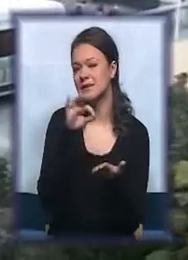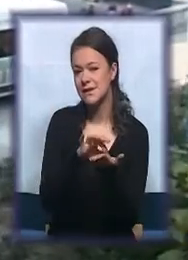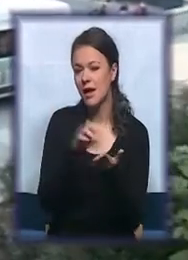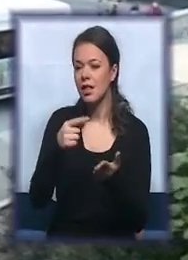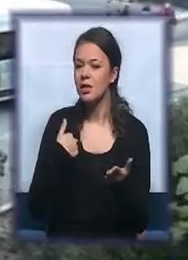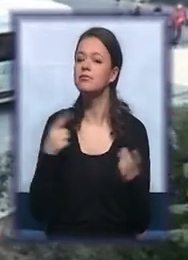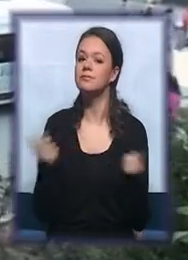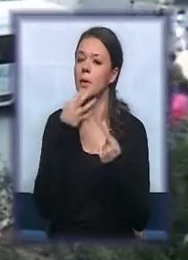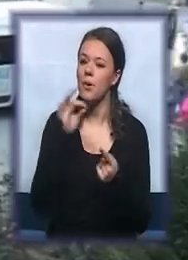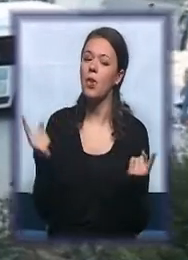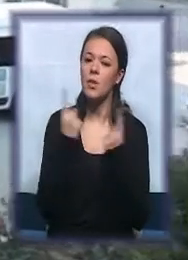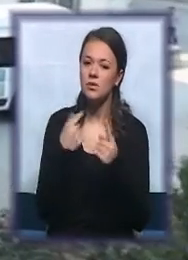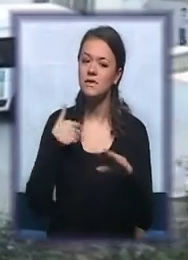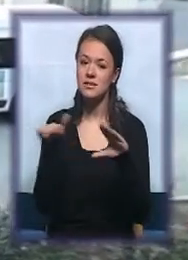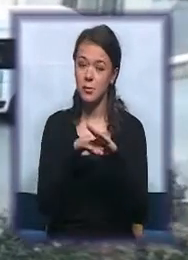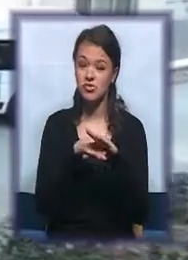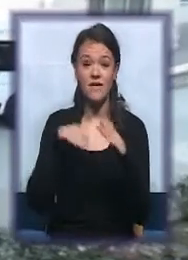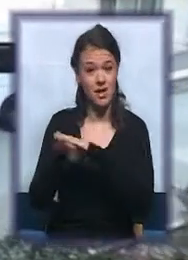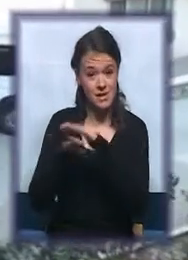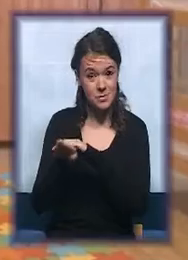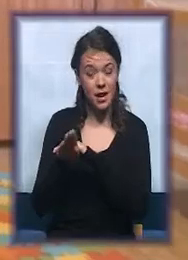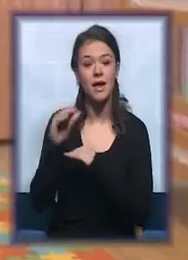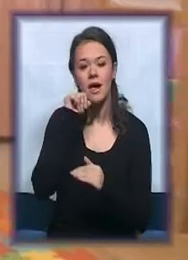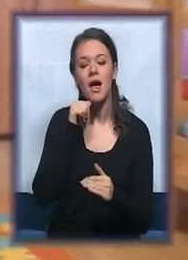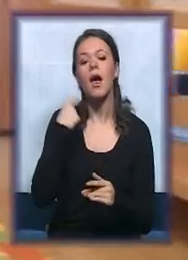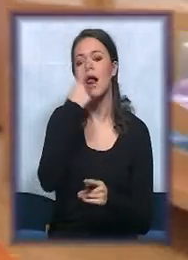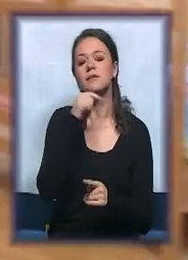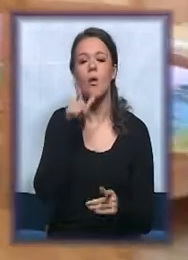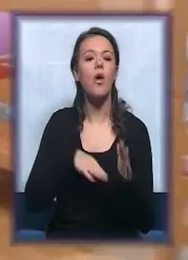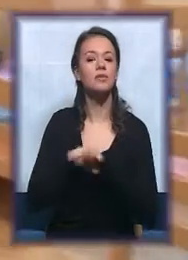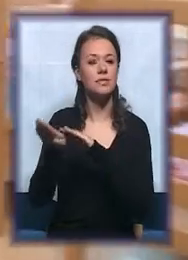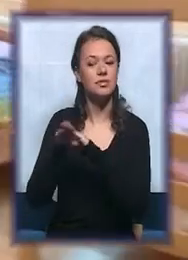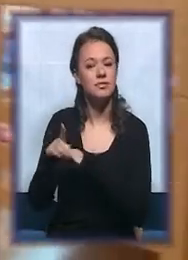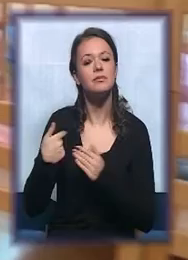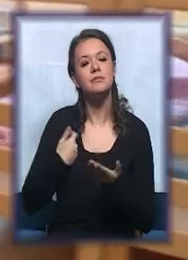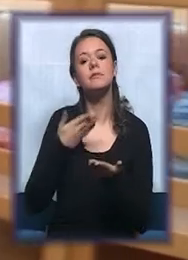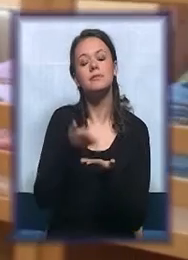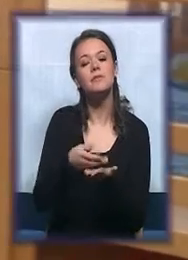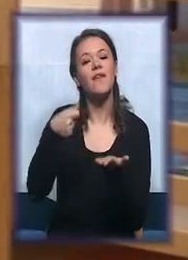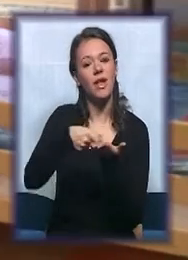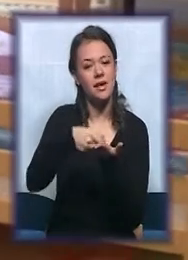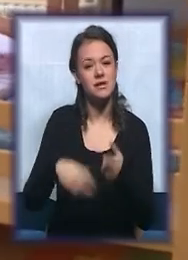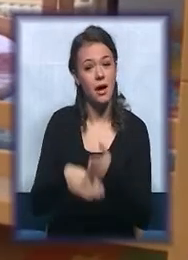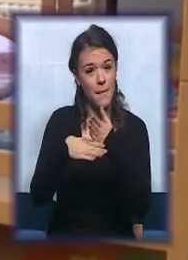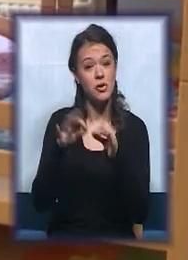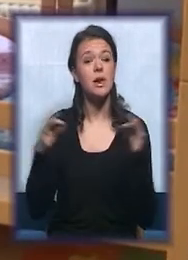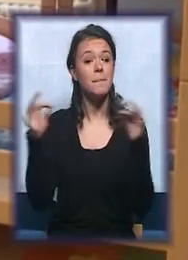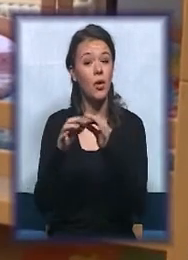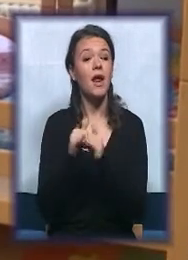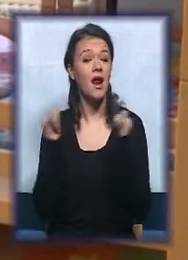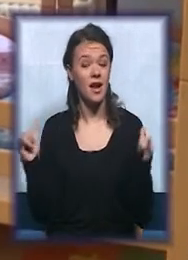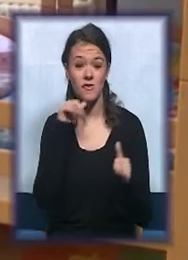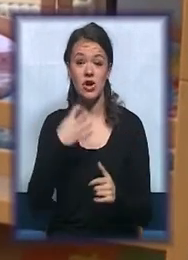unapređenju uslova za zapošljavanje izbjeglih i interno raseljenih lica kroz pružanje bespovratne financijske pomoći za projekte razvoja